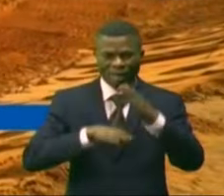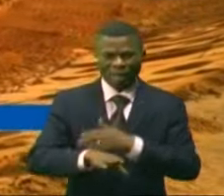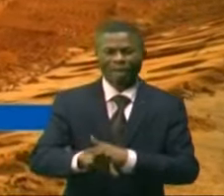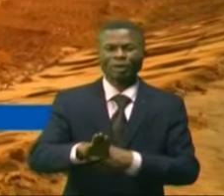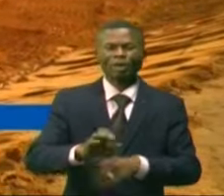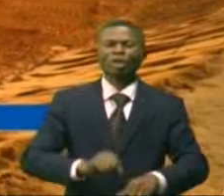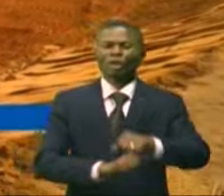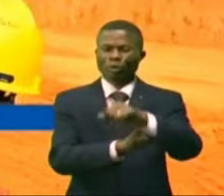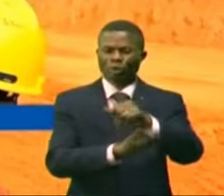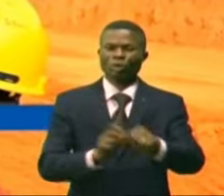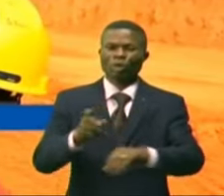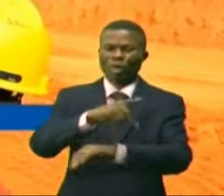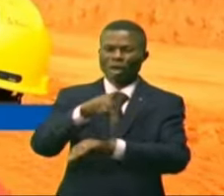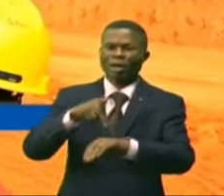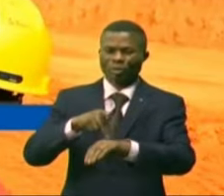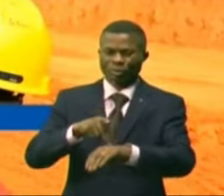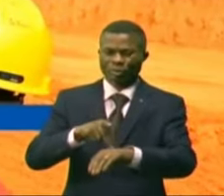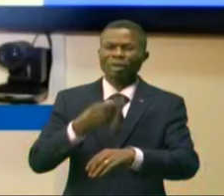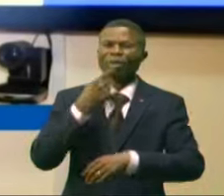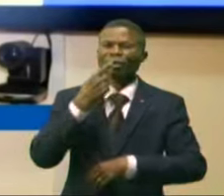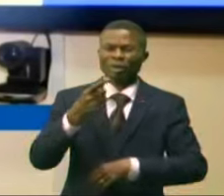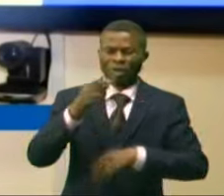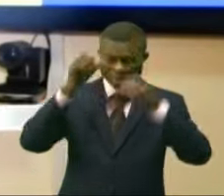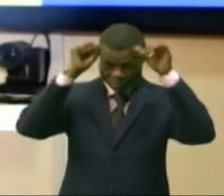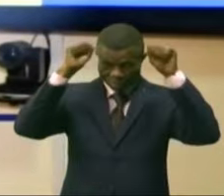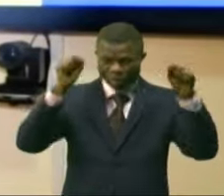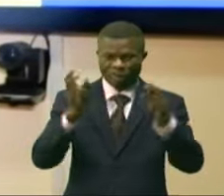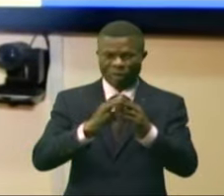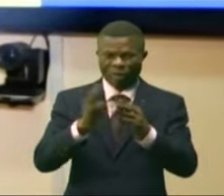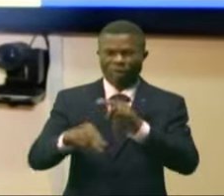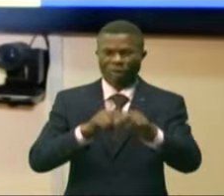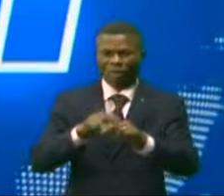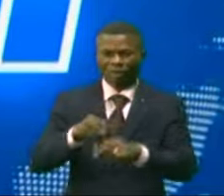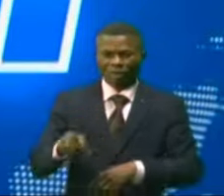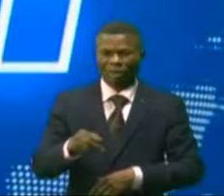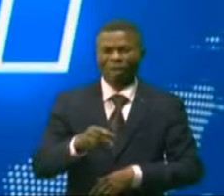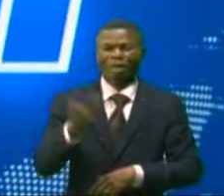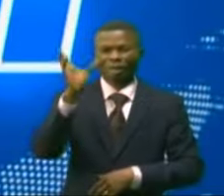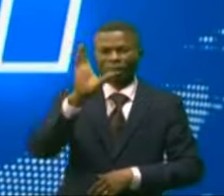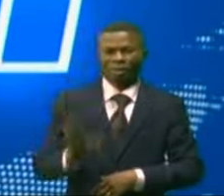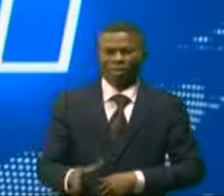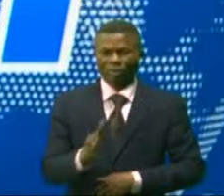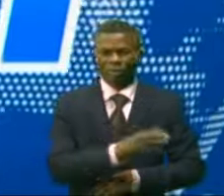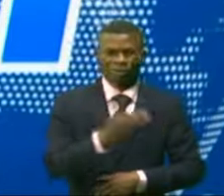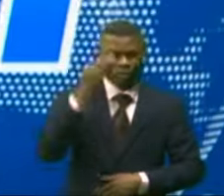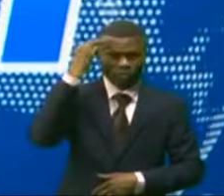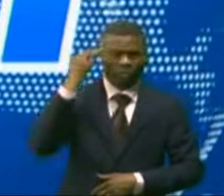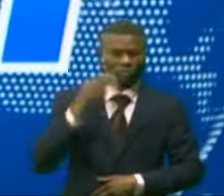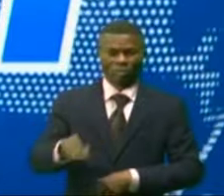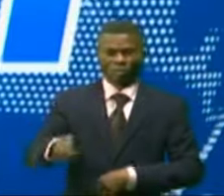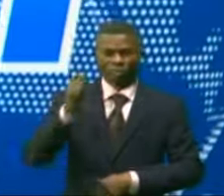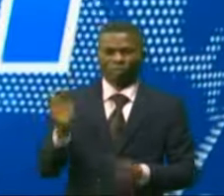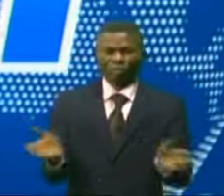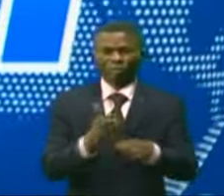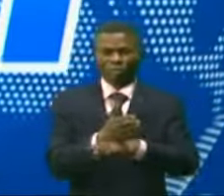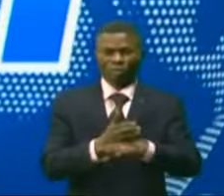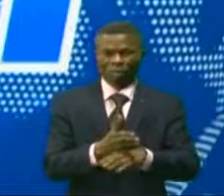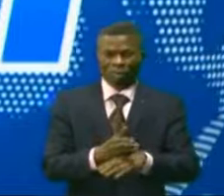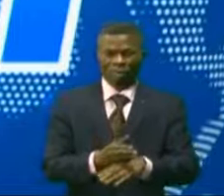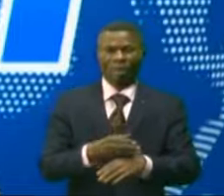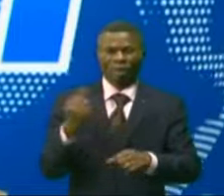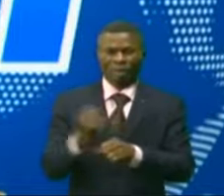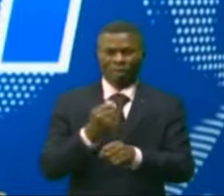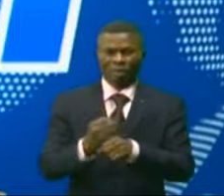l'accompagnement de cette province, a dit le président Mantezolo. Le ministre de la Pêche et Élevage en séjour des